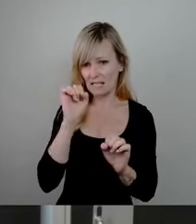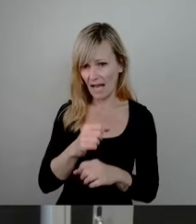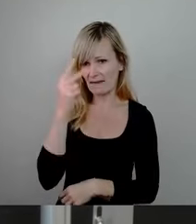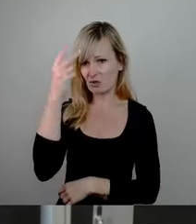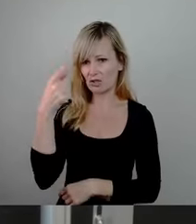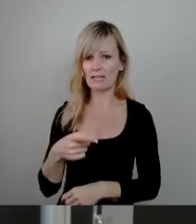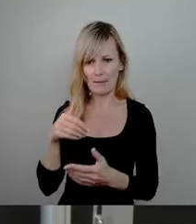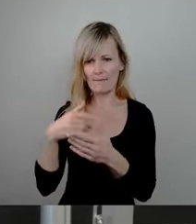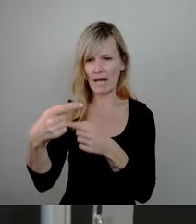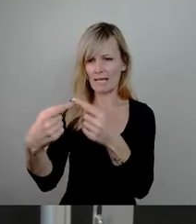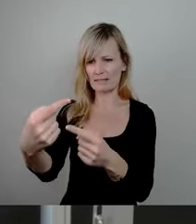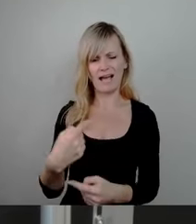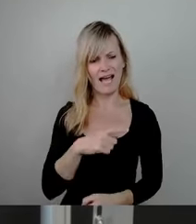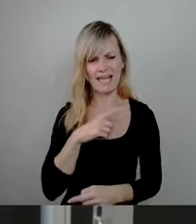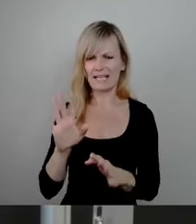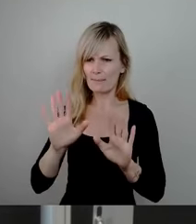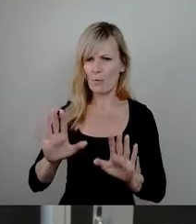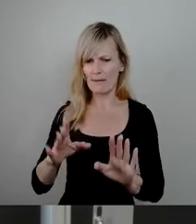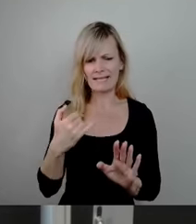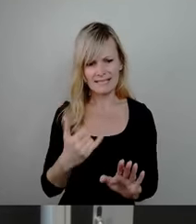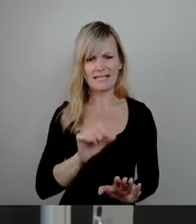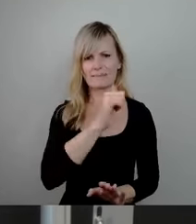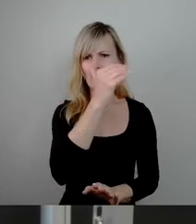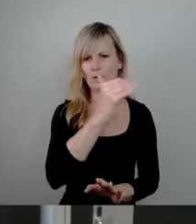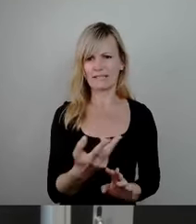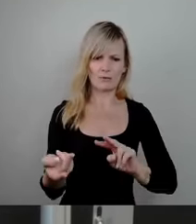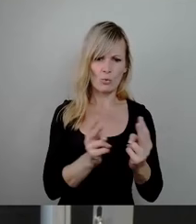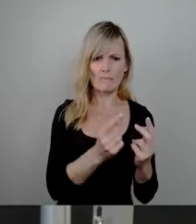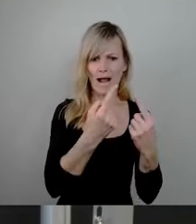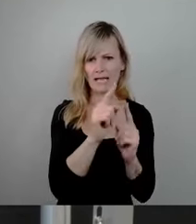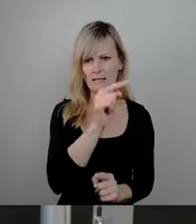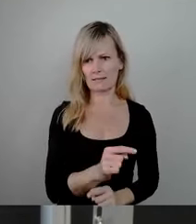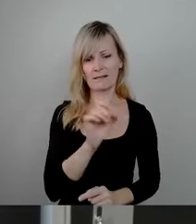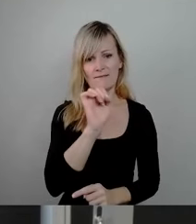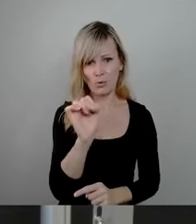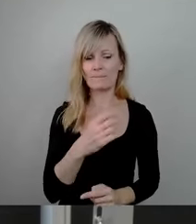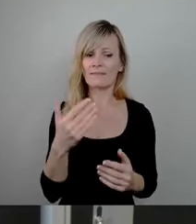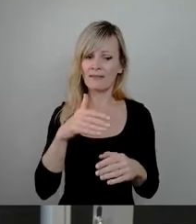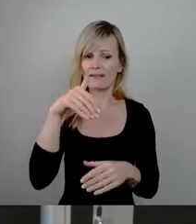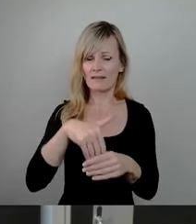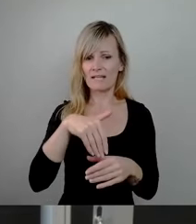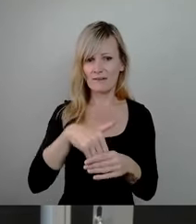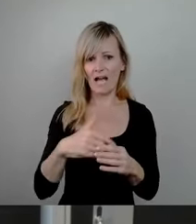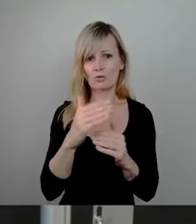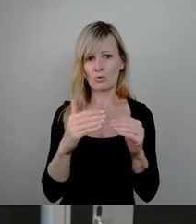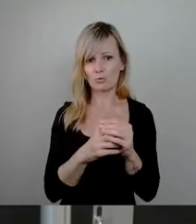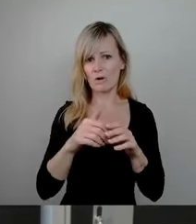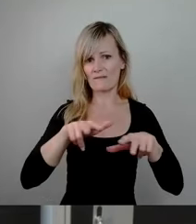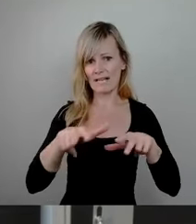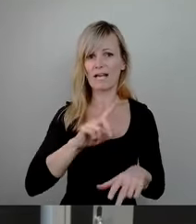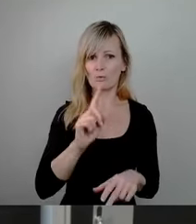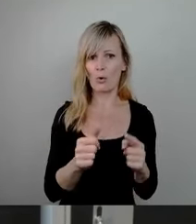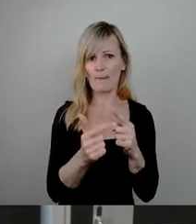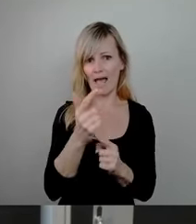normalerweise würde ich schon denken, müsste man die Prioritäten anders setzen, eben weil es auch in der Verkehrsinfrastruktur noch ganz andere Baustellen gibt. Und